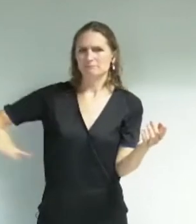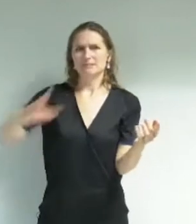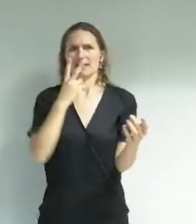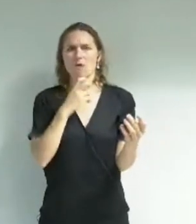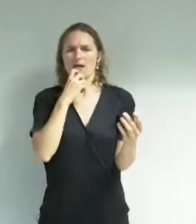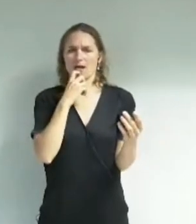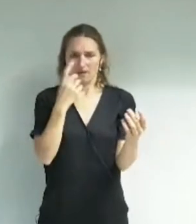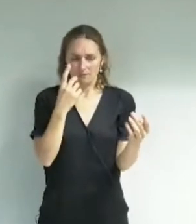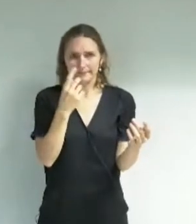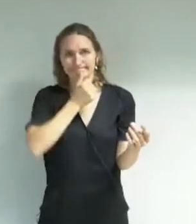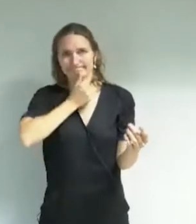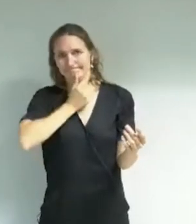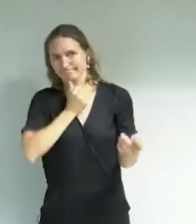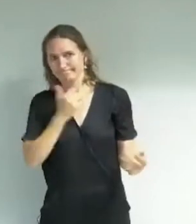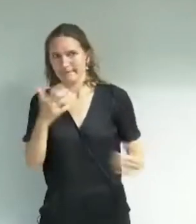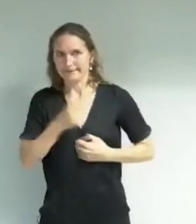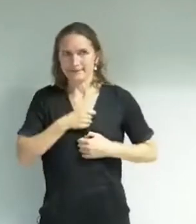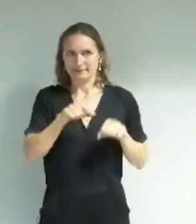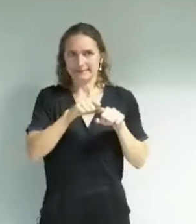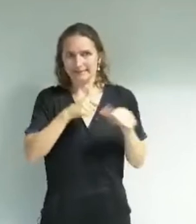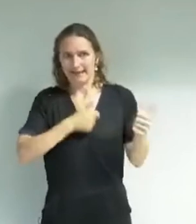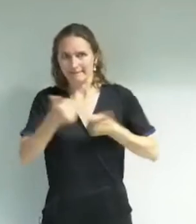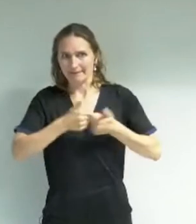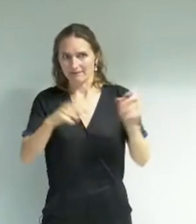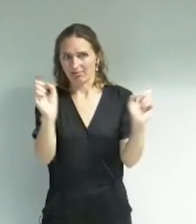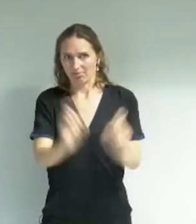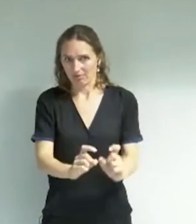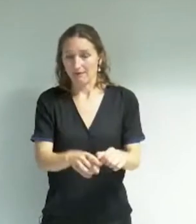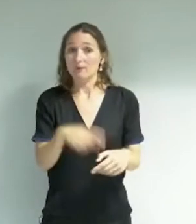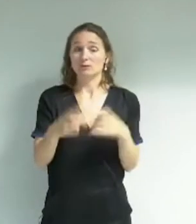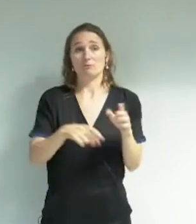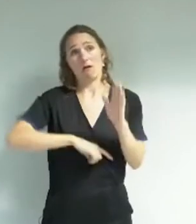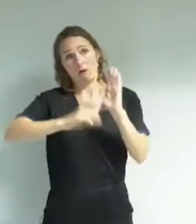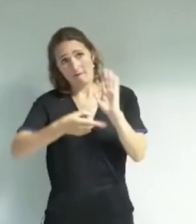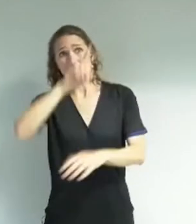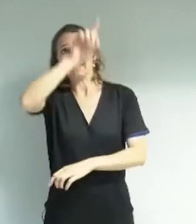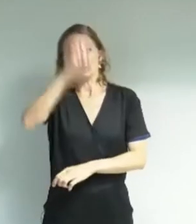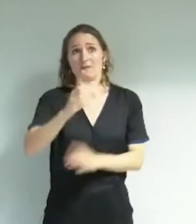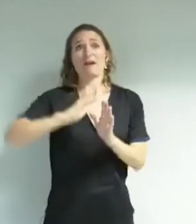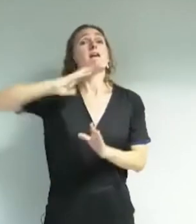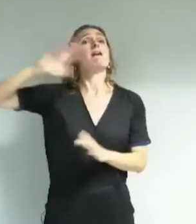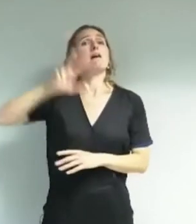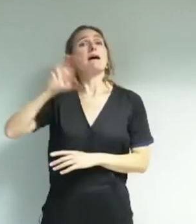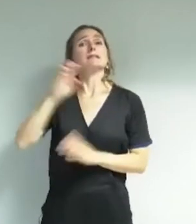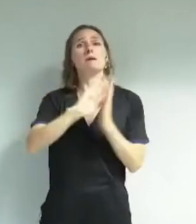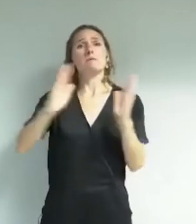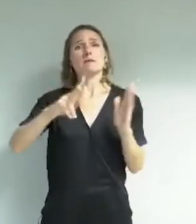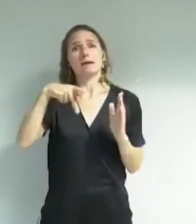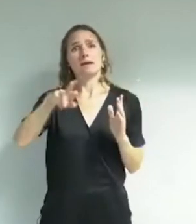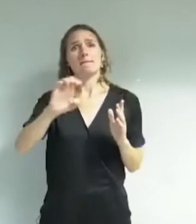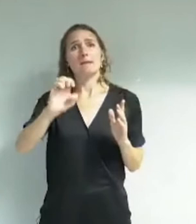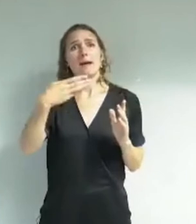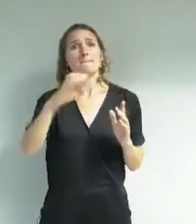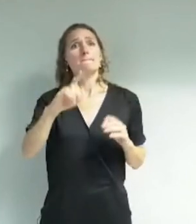profite pour vous réinterroger sur l'avenir de l'ancienne bibliothèque Prémol. Vous nous avez parlé d'un projet culturel tourné sur la petite